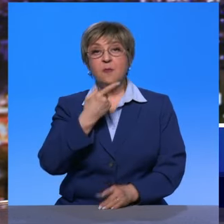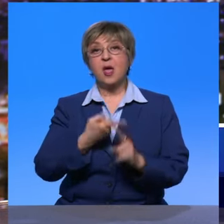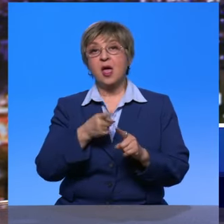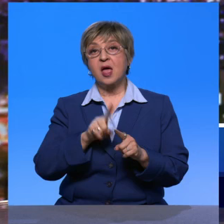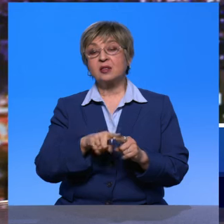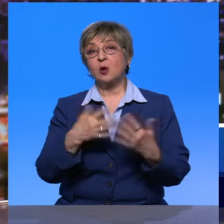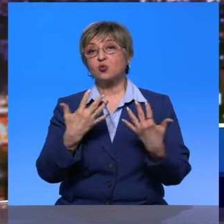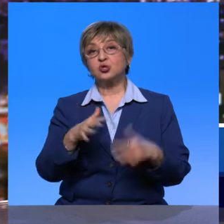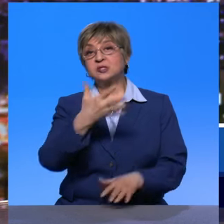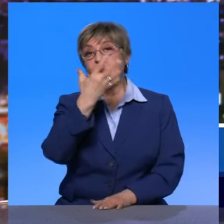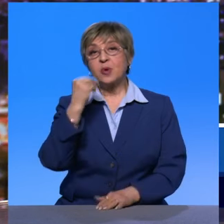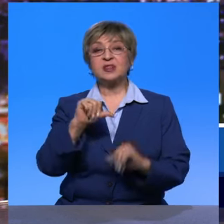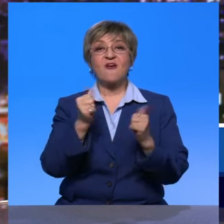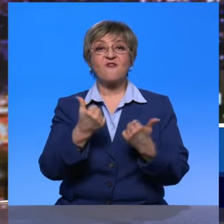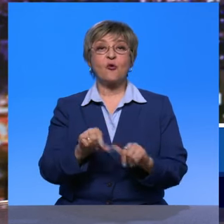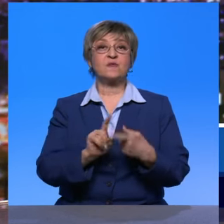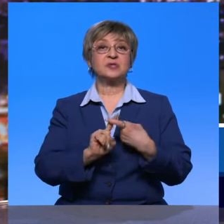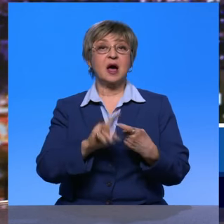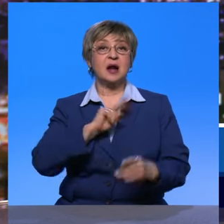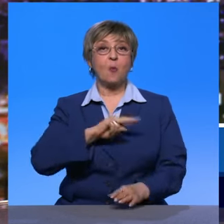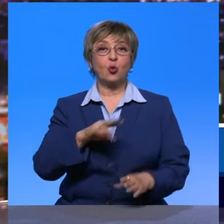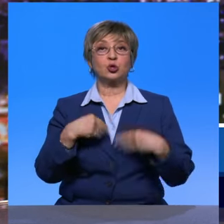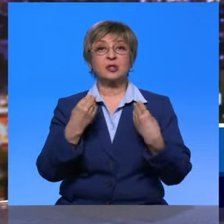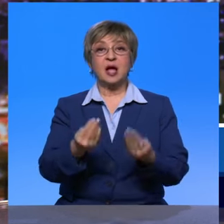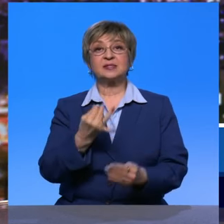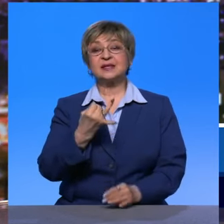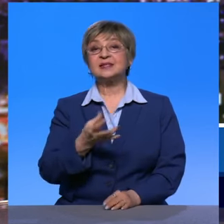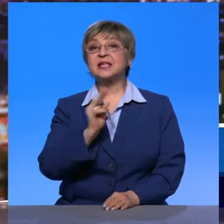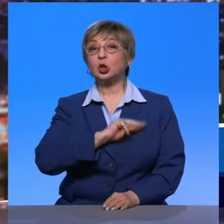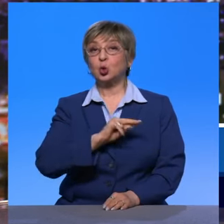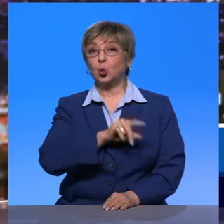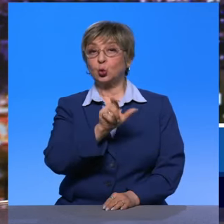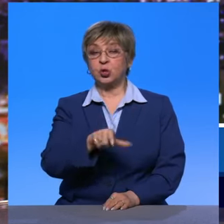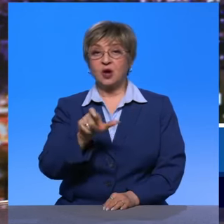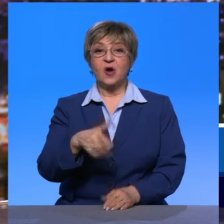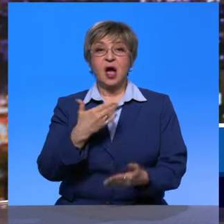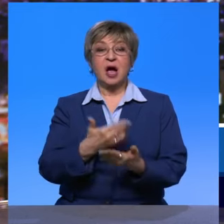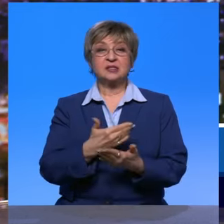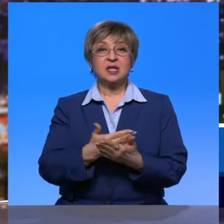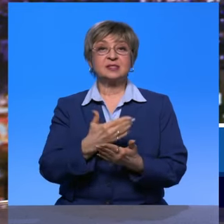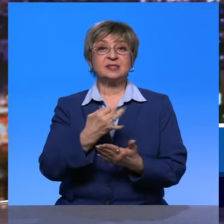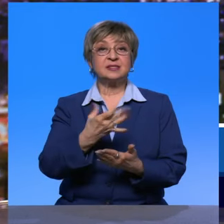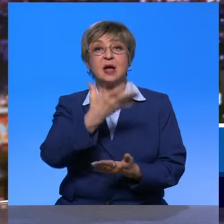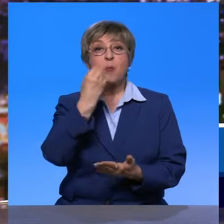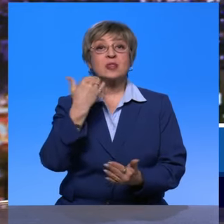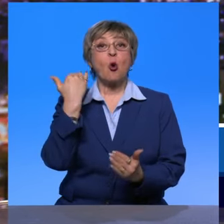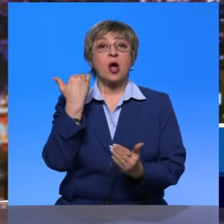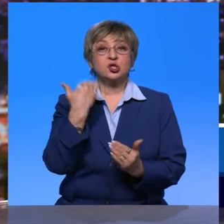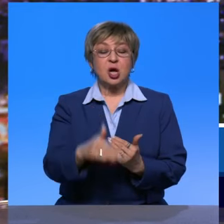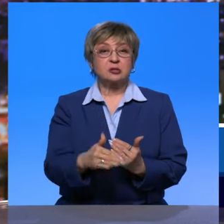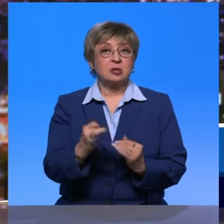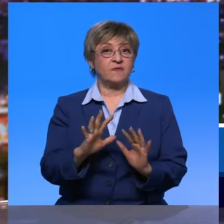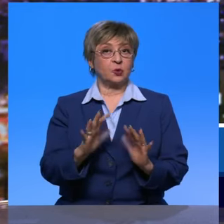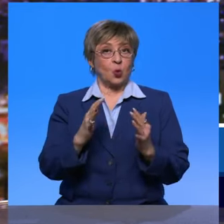такая забытая форма взаимодействия работодателя и сотрудников. Казалось, даже забытая окончательно. И вдруг